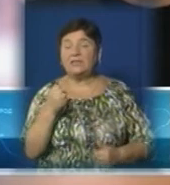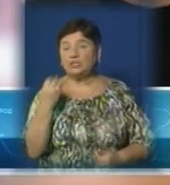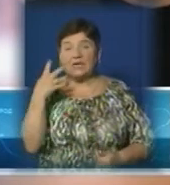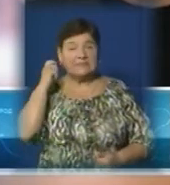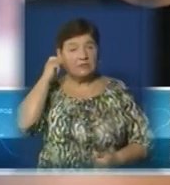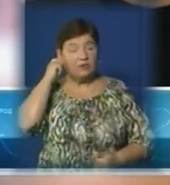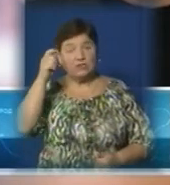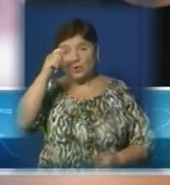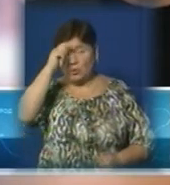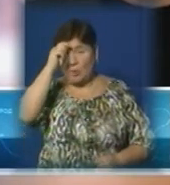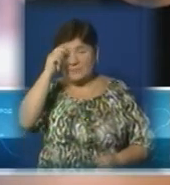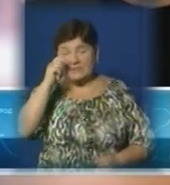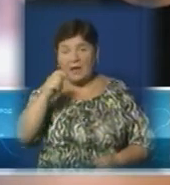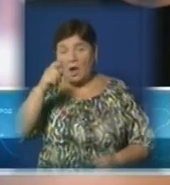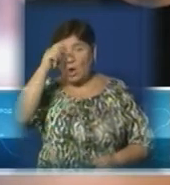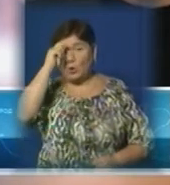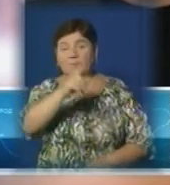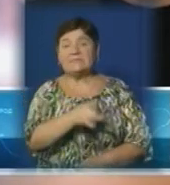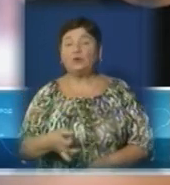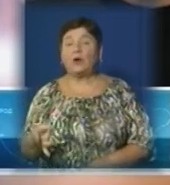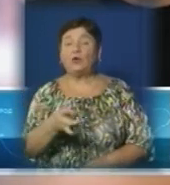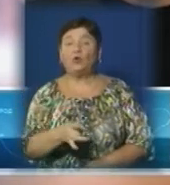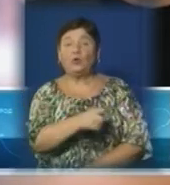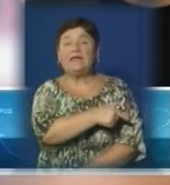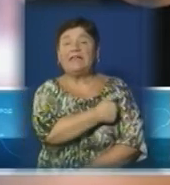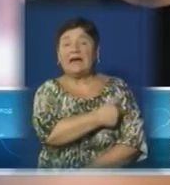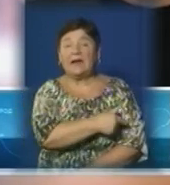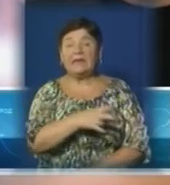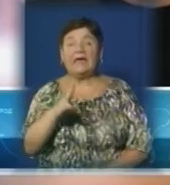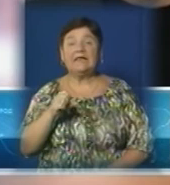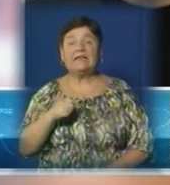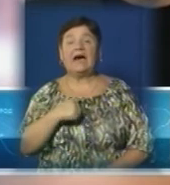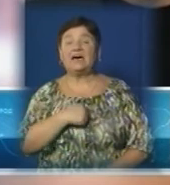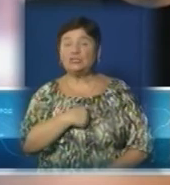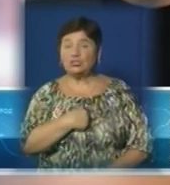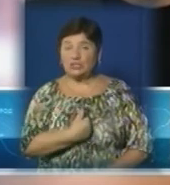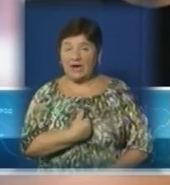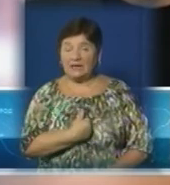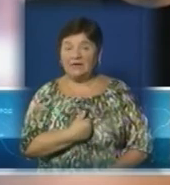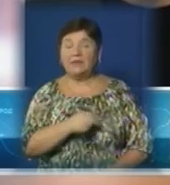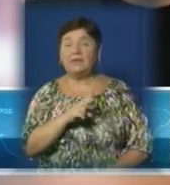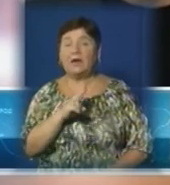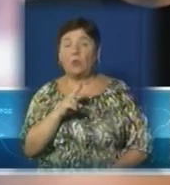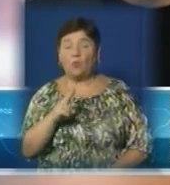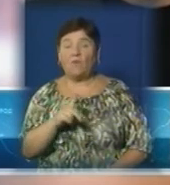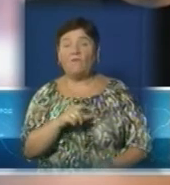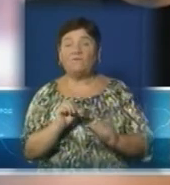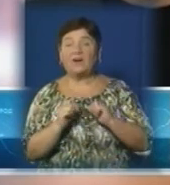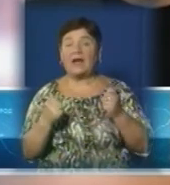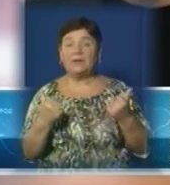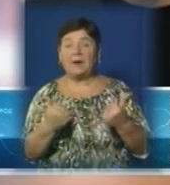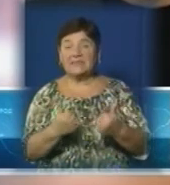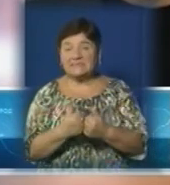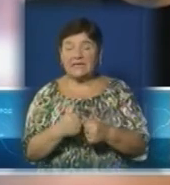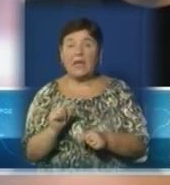доправила хлопця до районної лікарні. На жаль, стан важкий. Людина перебуває в реанімації для життя його